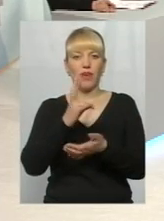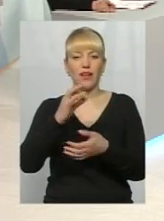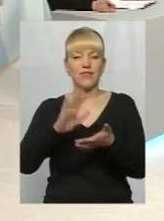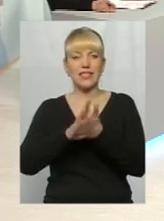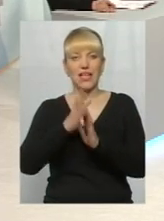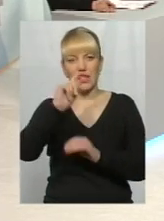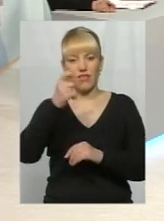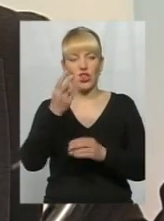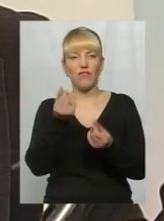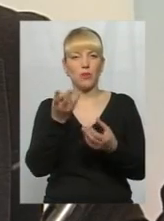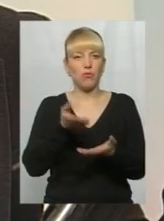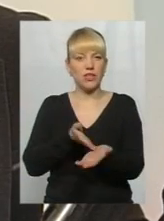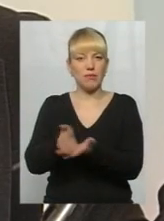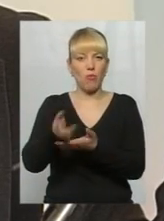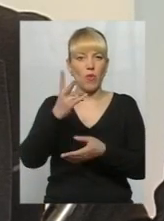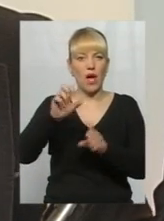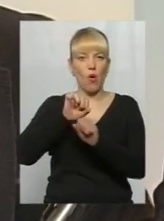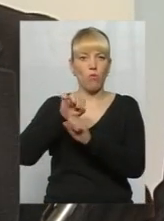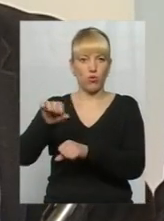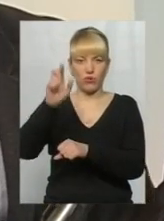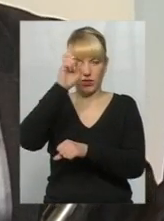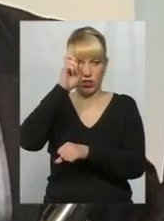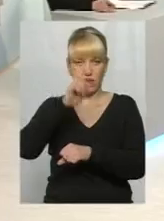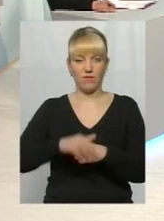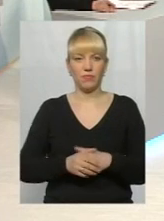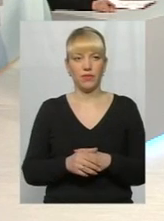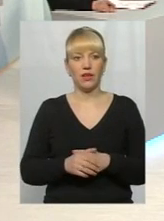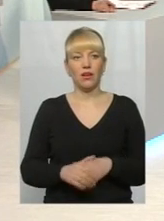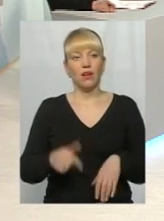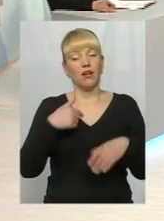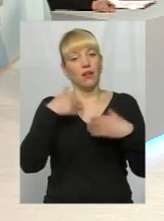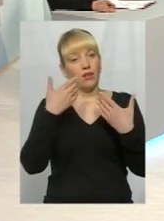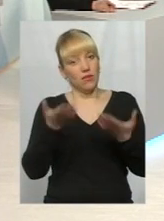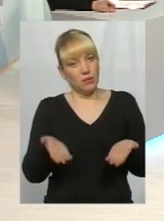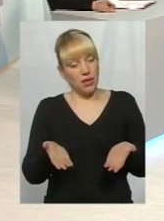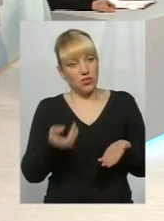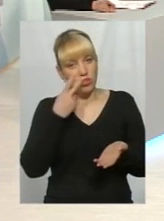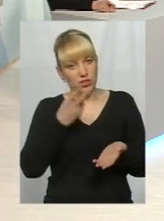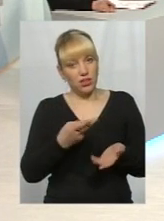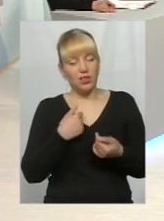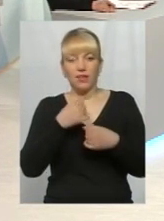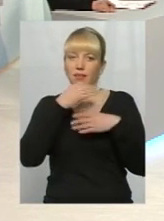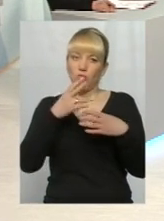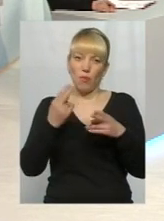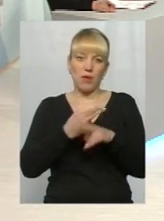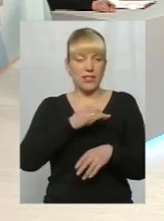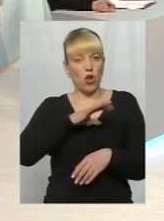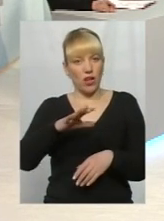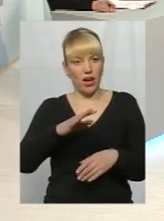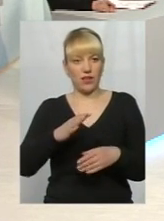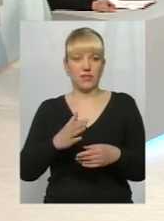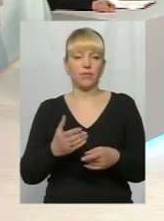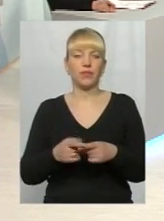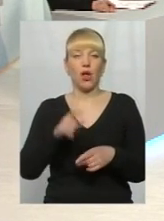бути спрямовані. Все ж таки на оборону кордонів держави. От бачите, не можемо, а ми без олігархів все одного бійтися. Чоловік,